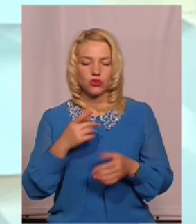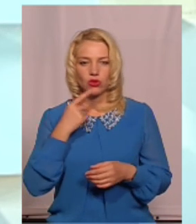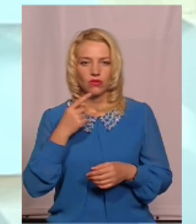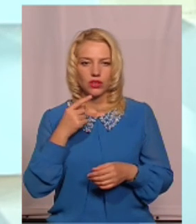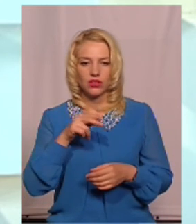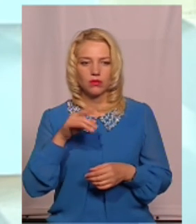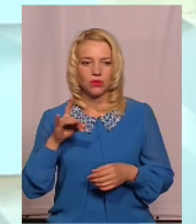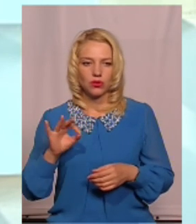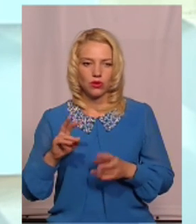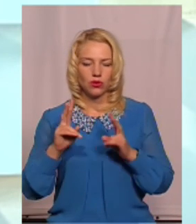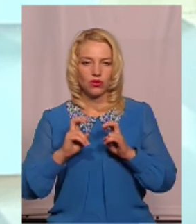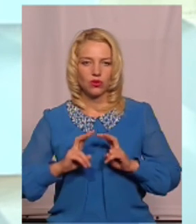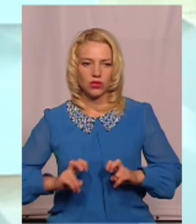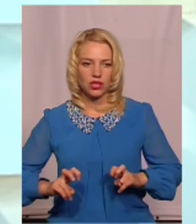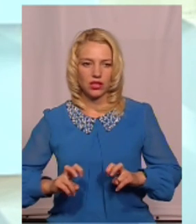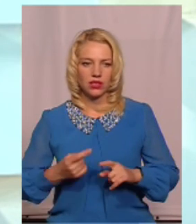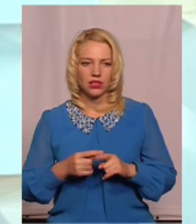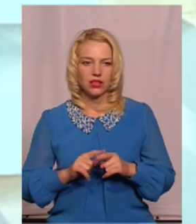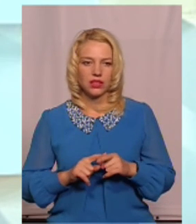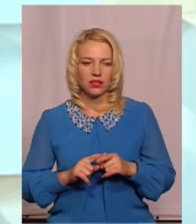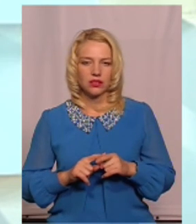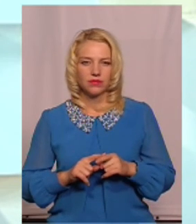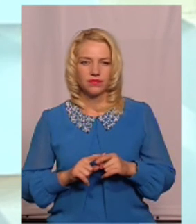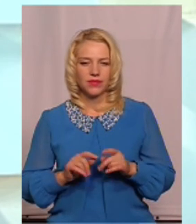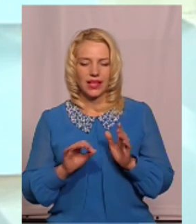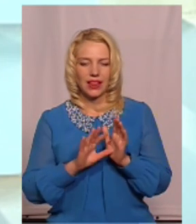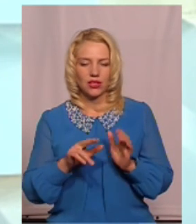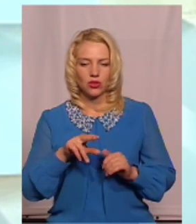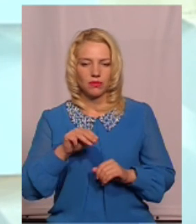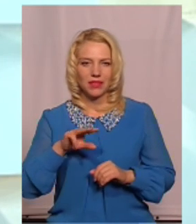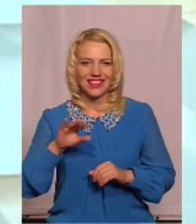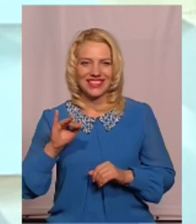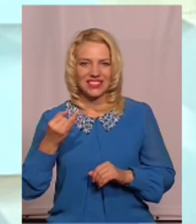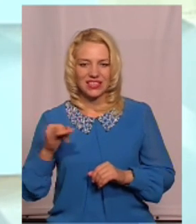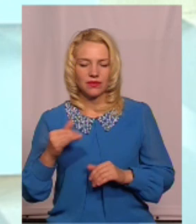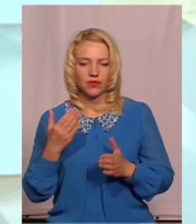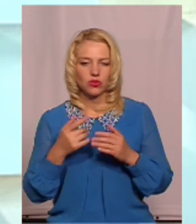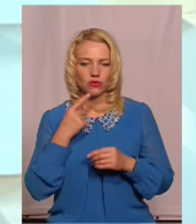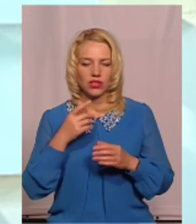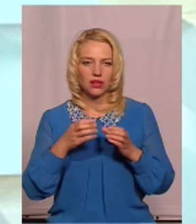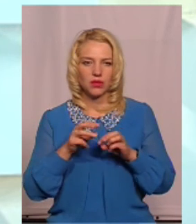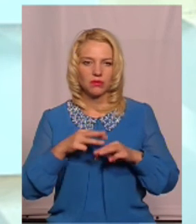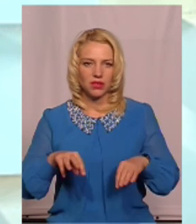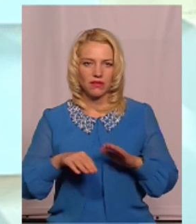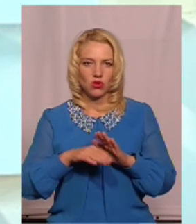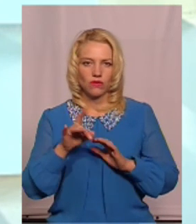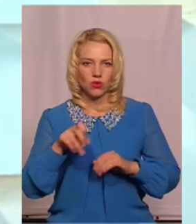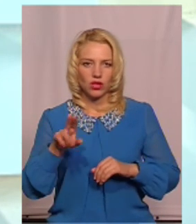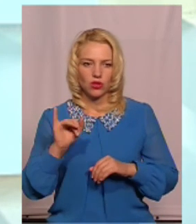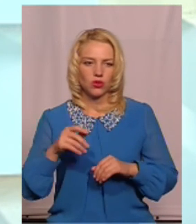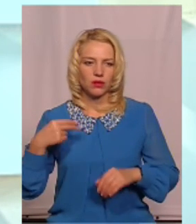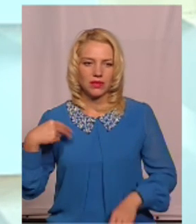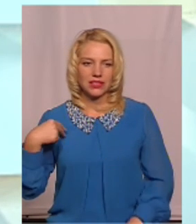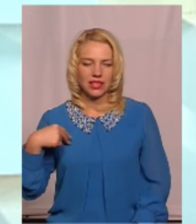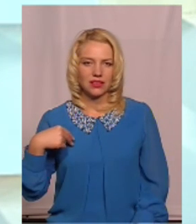про розгляд даних електронних петицій, то, якщо говорити про Кабінет міністрів, Верховну Раду і